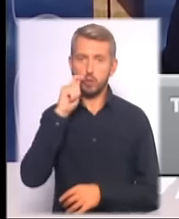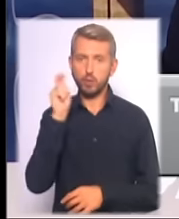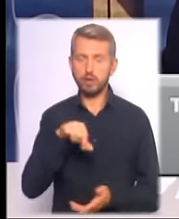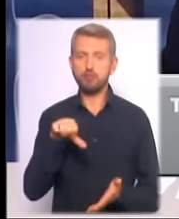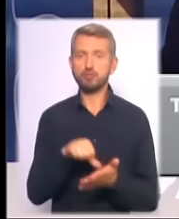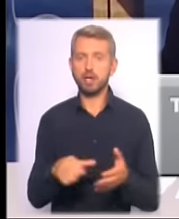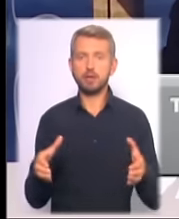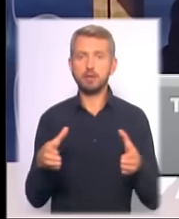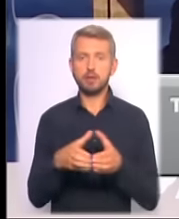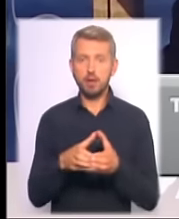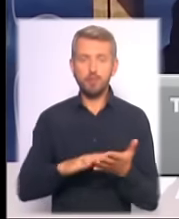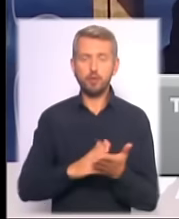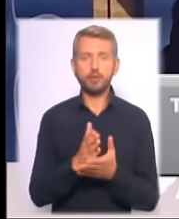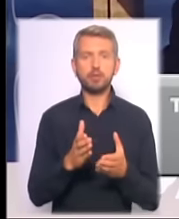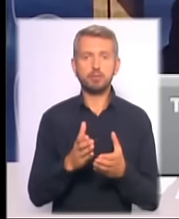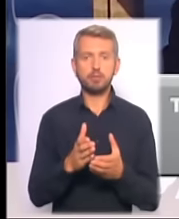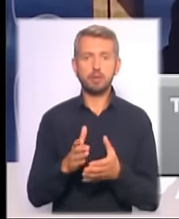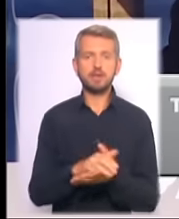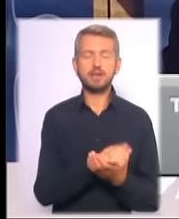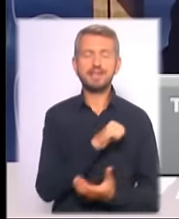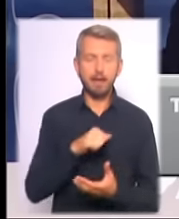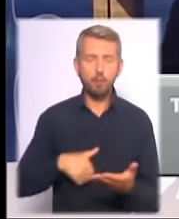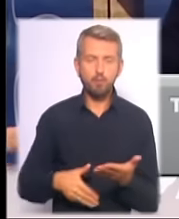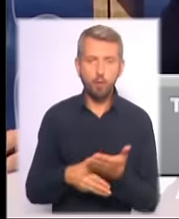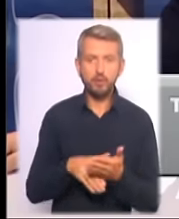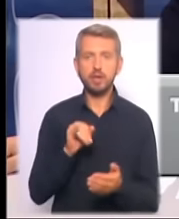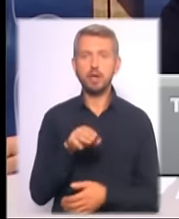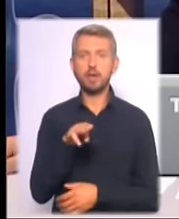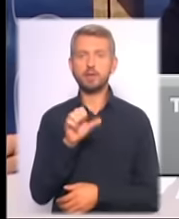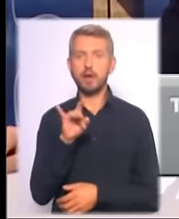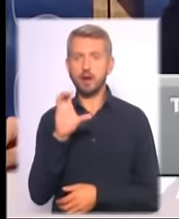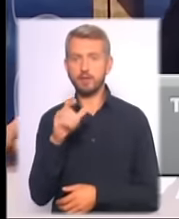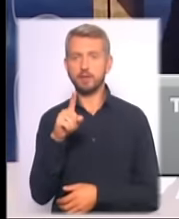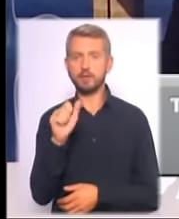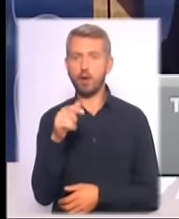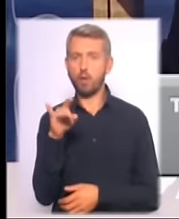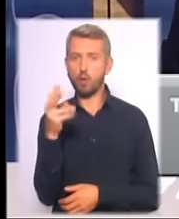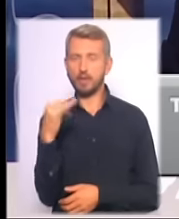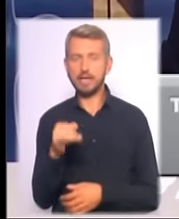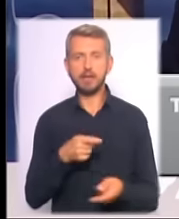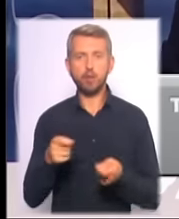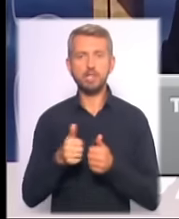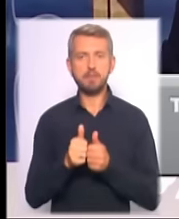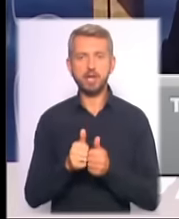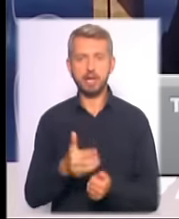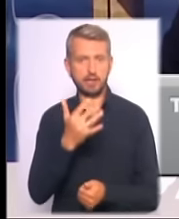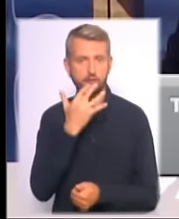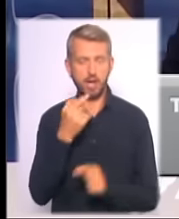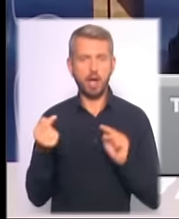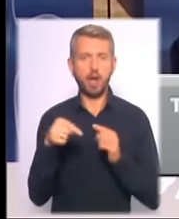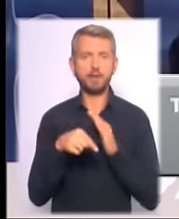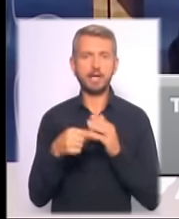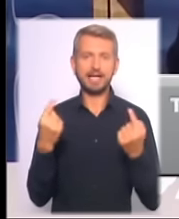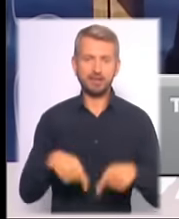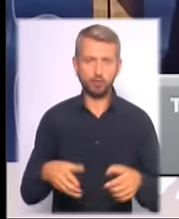депутатської фракції політичної партії об'єднання «Самопоміч» і Тарасом Загороднім, керевучим партнером Національної антикризової